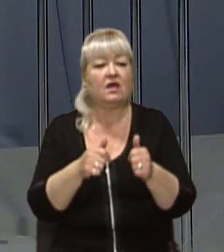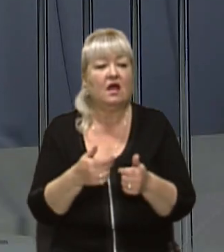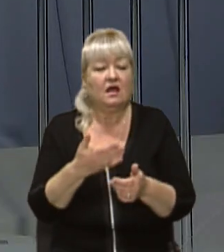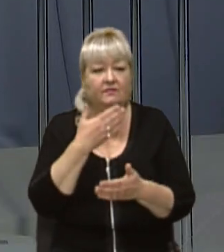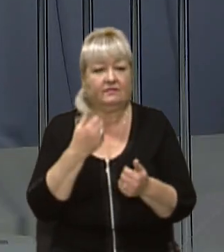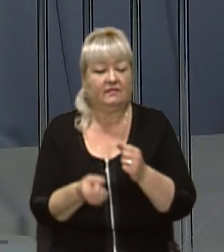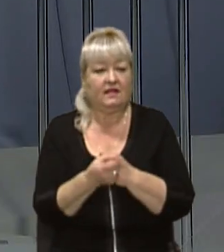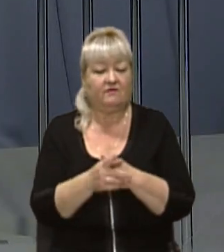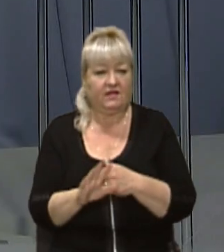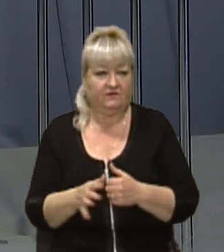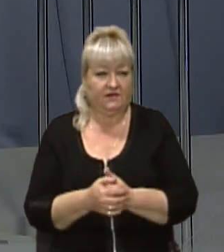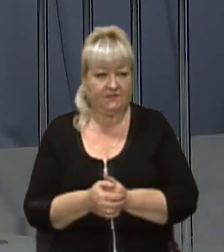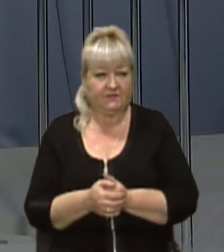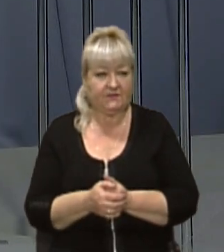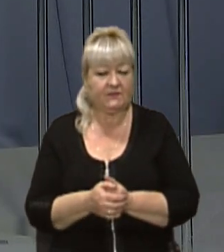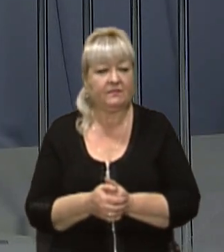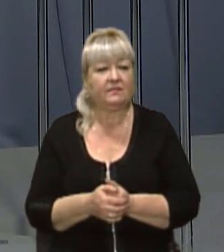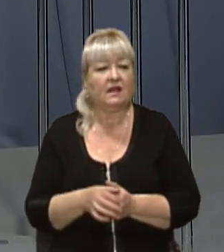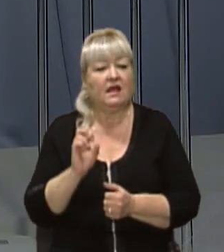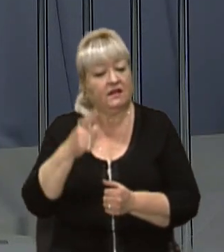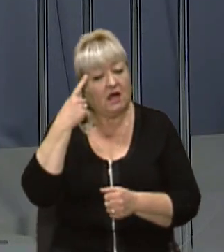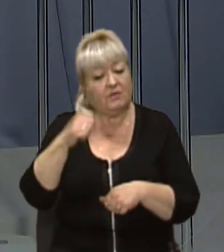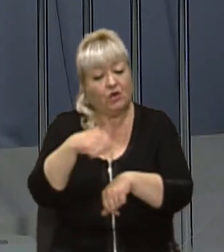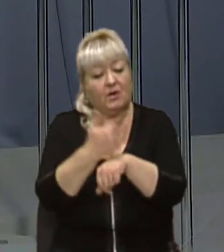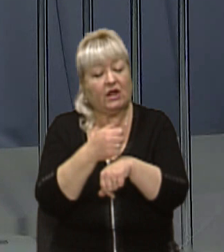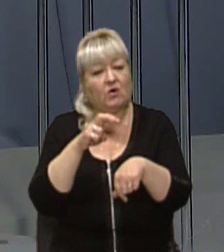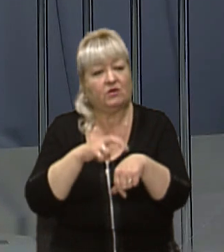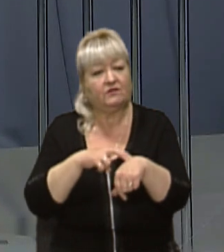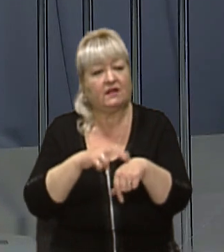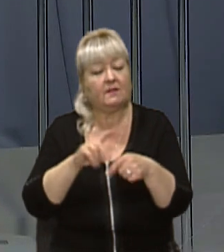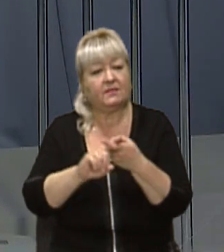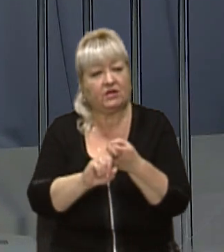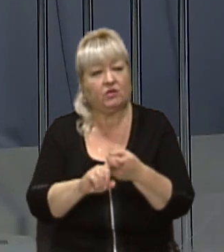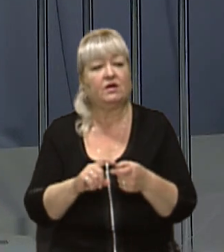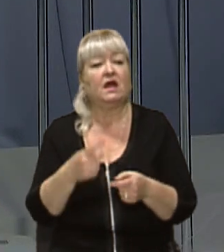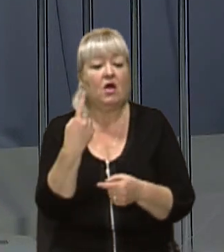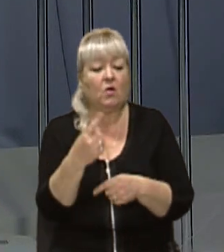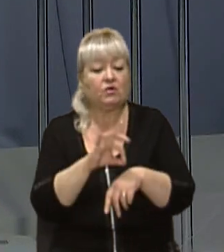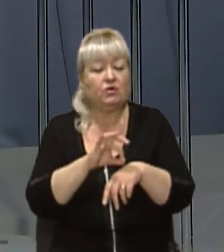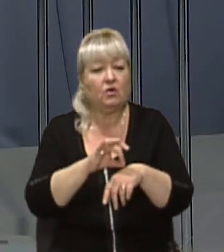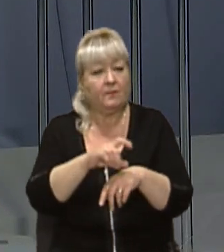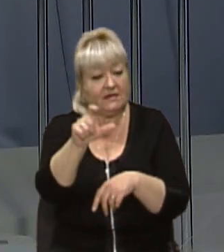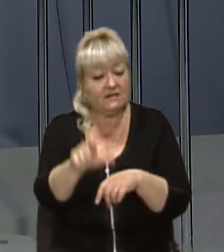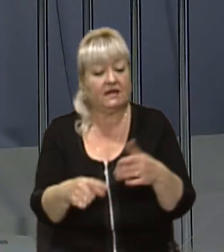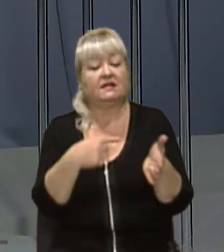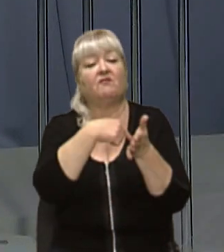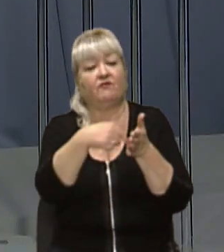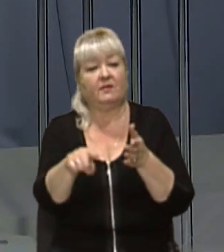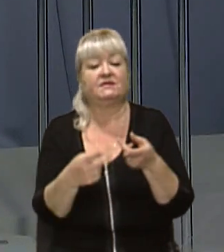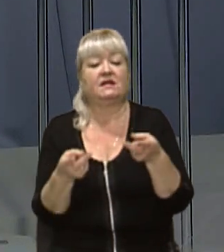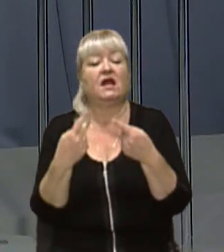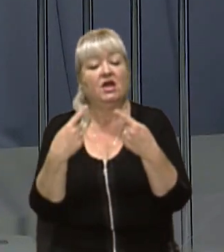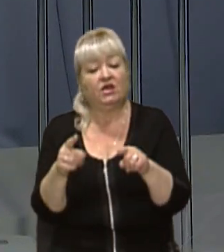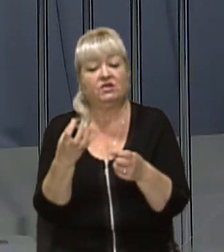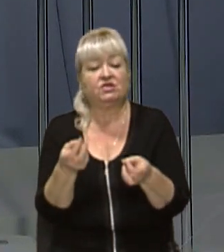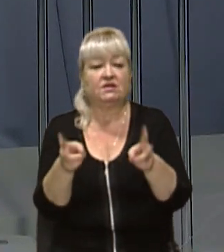Як розповіла головна епідеміологиня Львівщини Наталія Тімко, одного пацієнта виписали, інші досі перебувають у